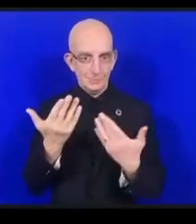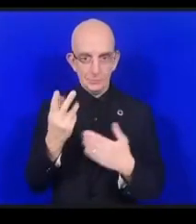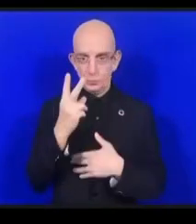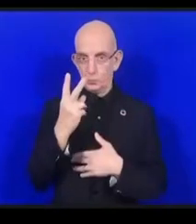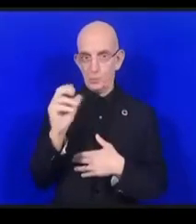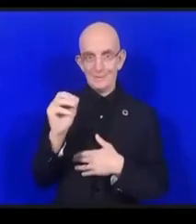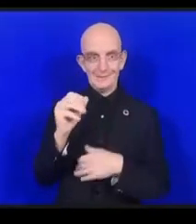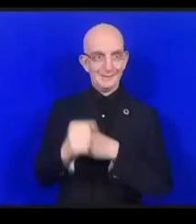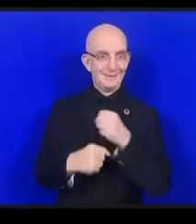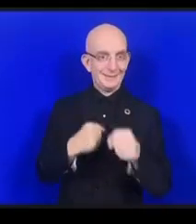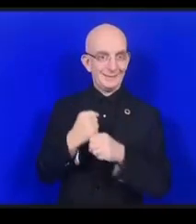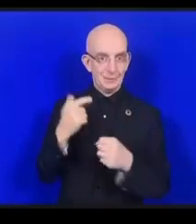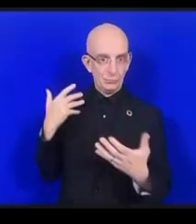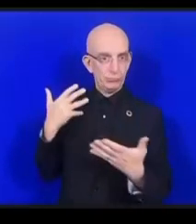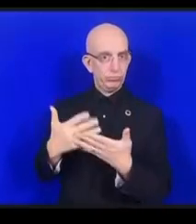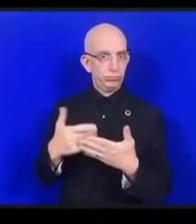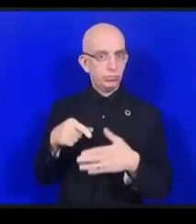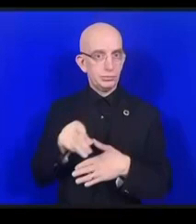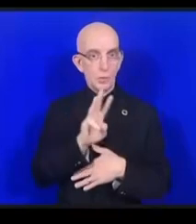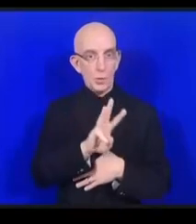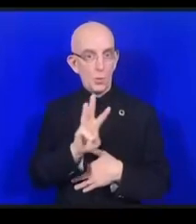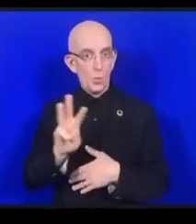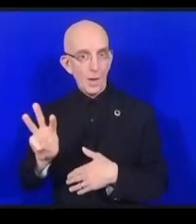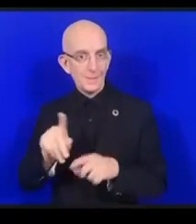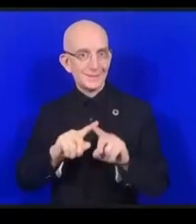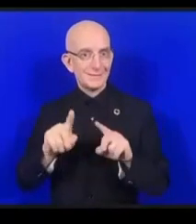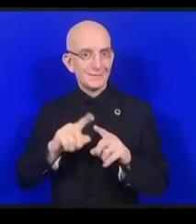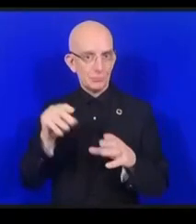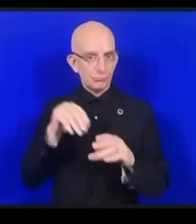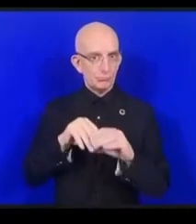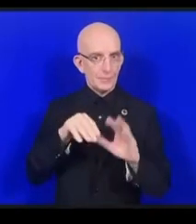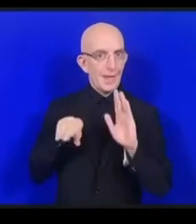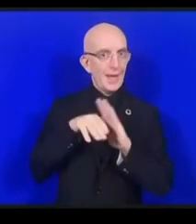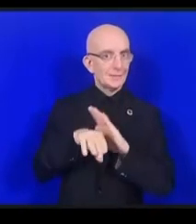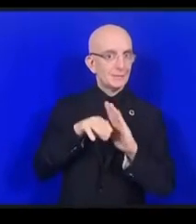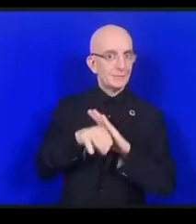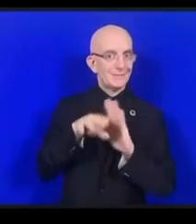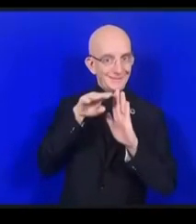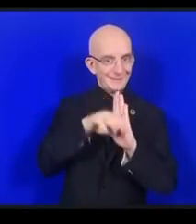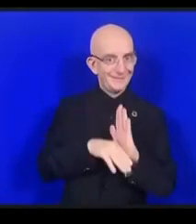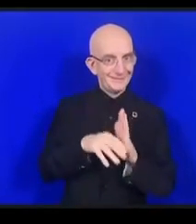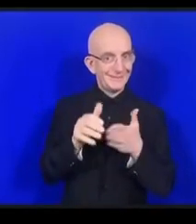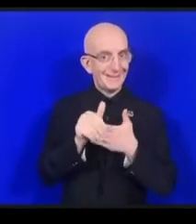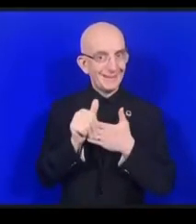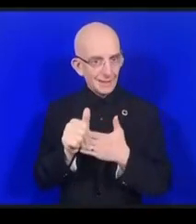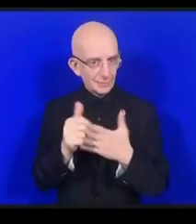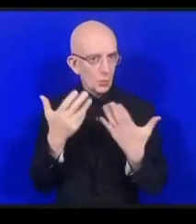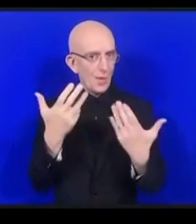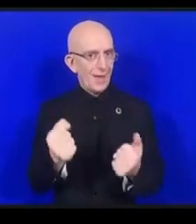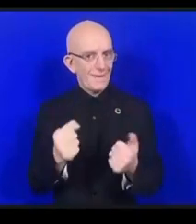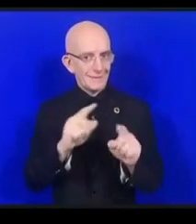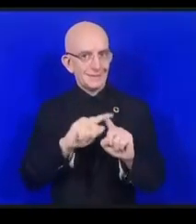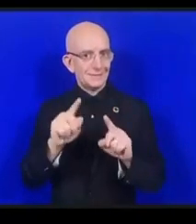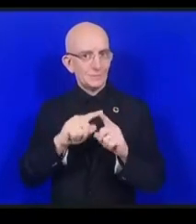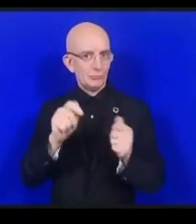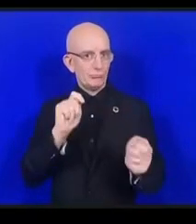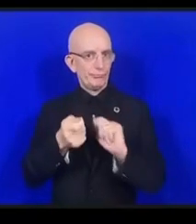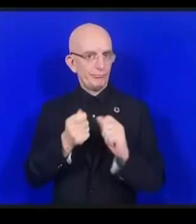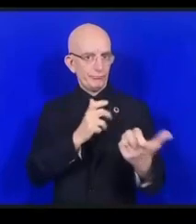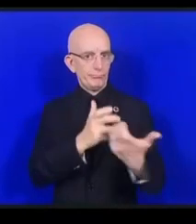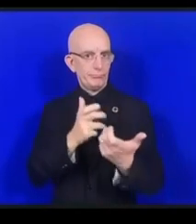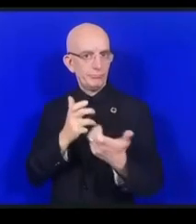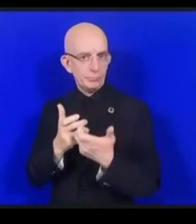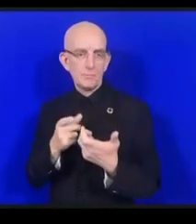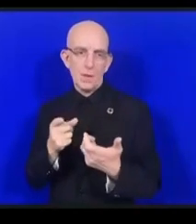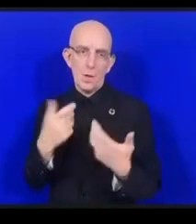'accessibilité on est encore un peu d'élan supplémentaire là-dessus Alejandro a levé